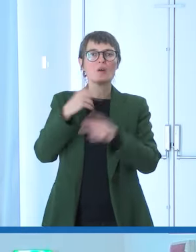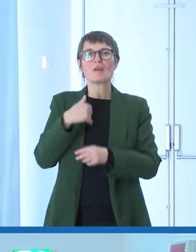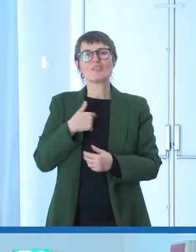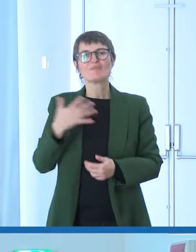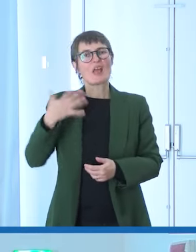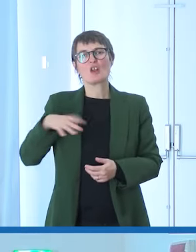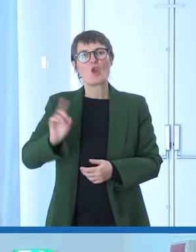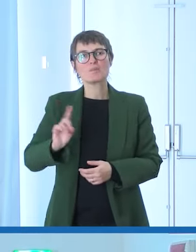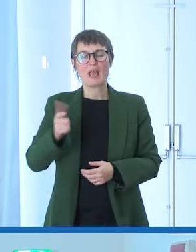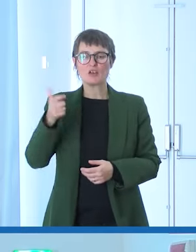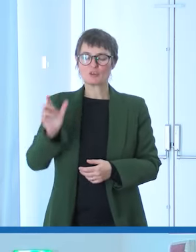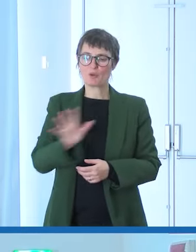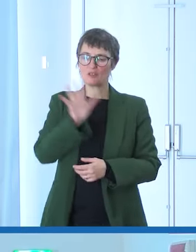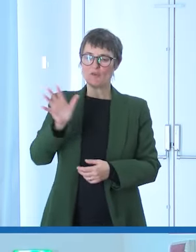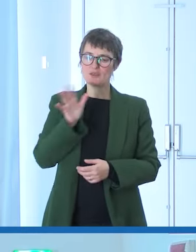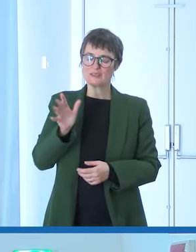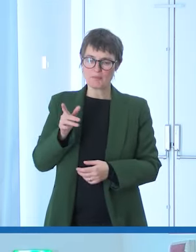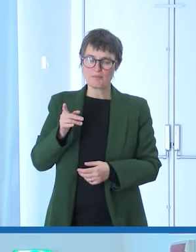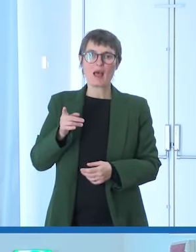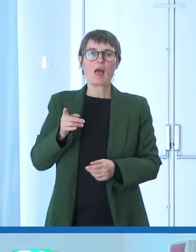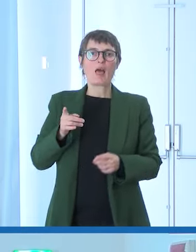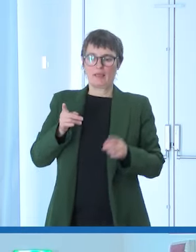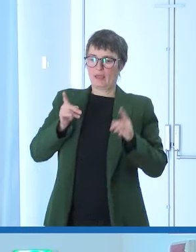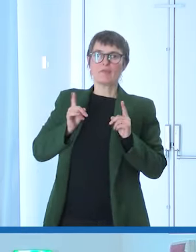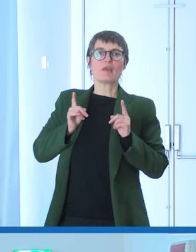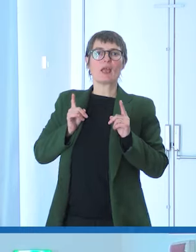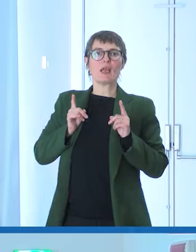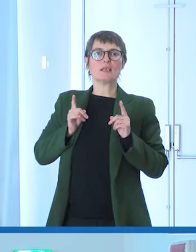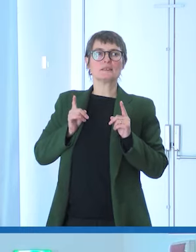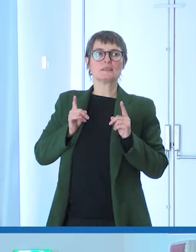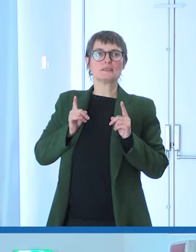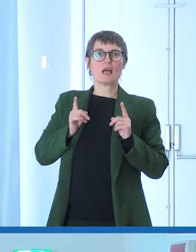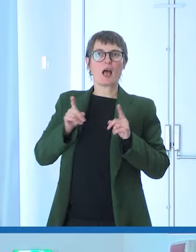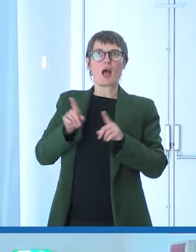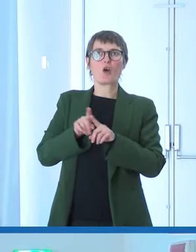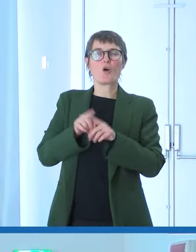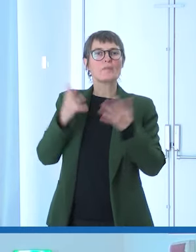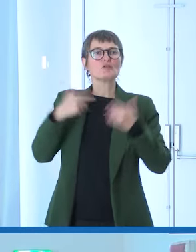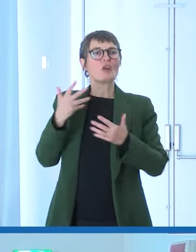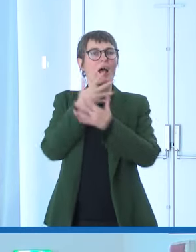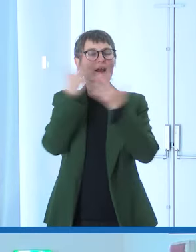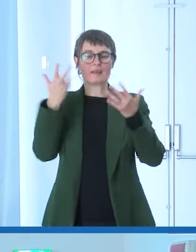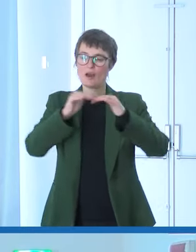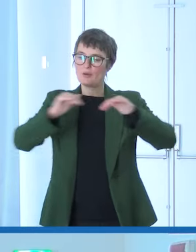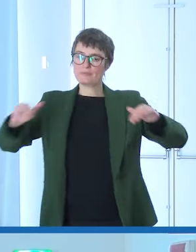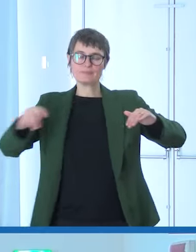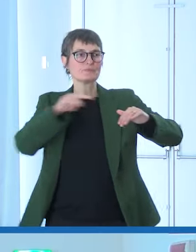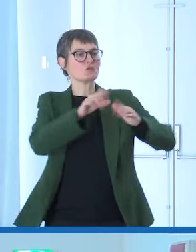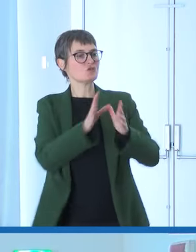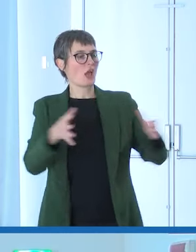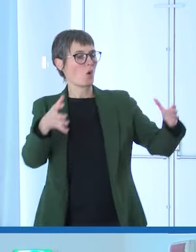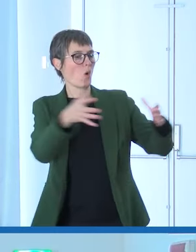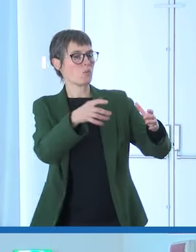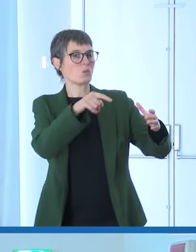difensivo, perché presuppone l'esistenza di una comunità di abili che mette in atto azioni